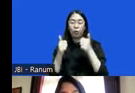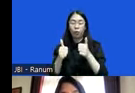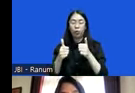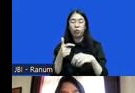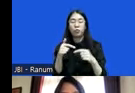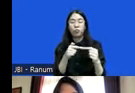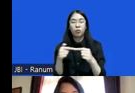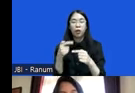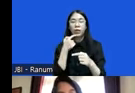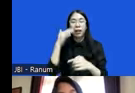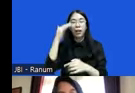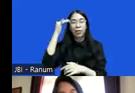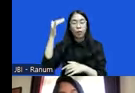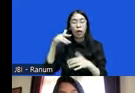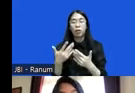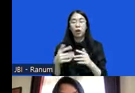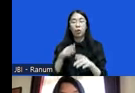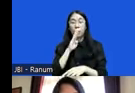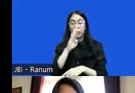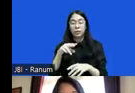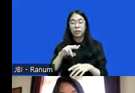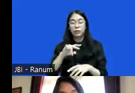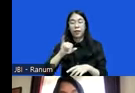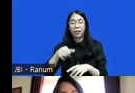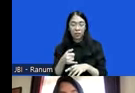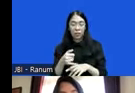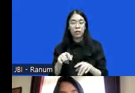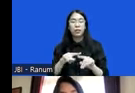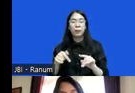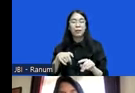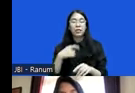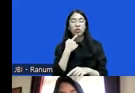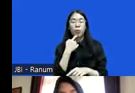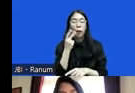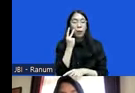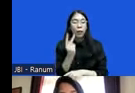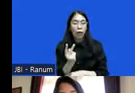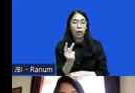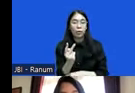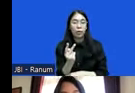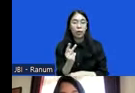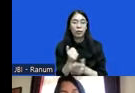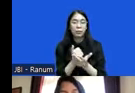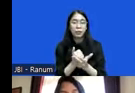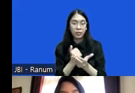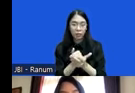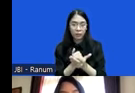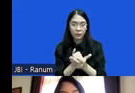dengan teori-teori dan juga prinsip RJ itu sendiri nah kita mencoba untuk melihat bahwa sejatinya